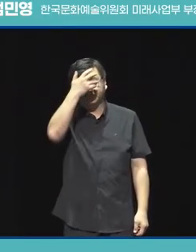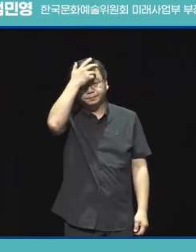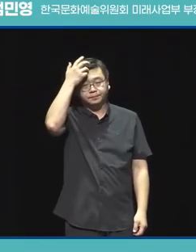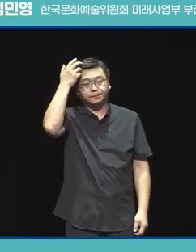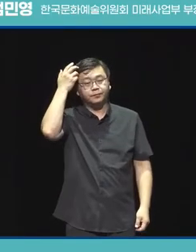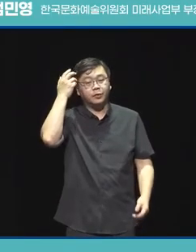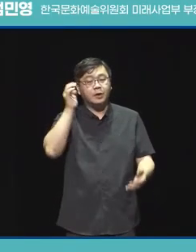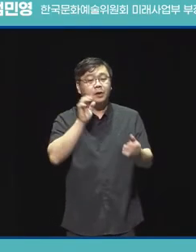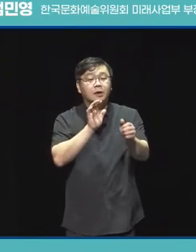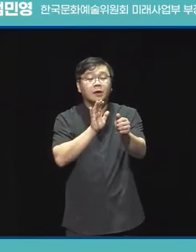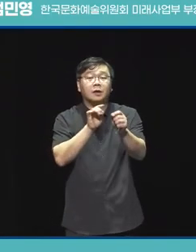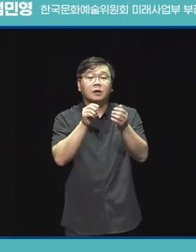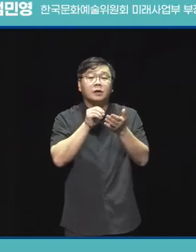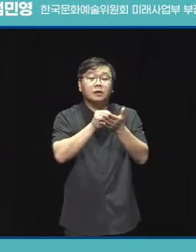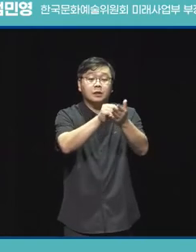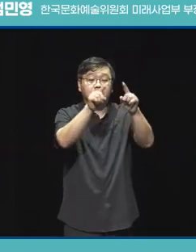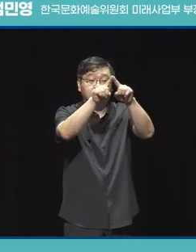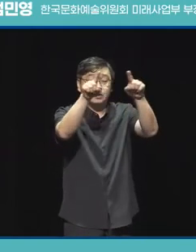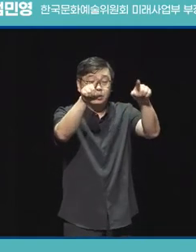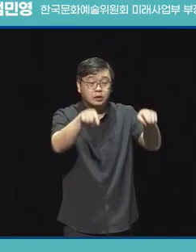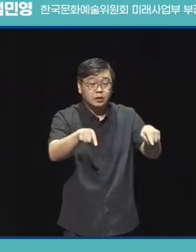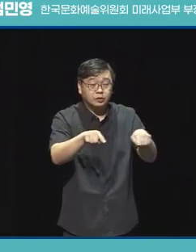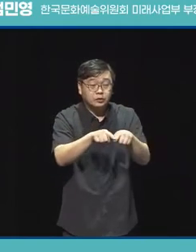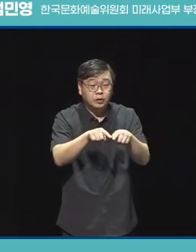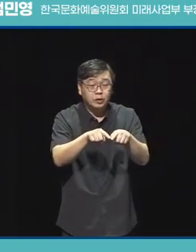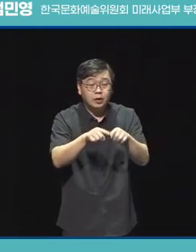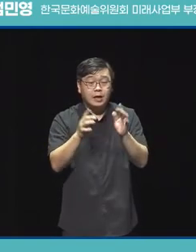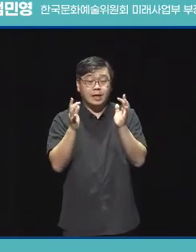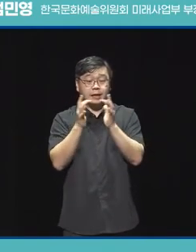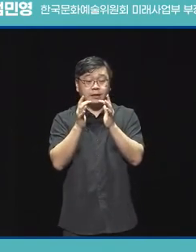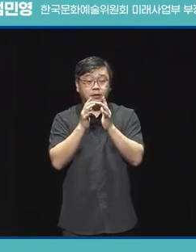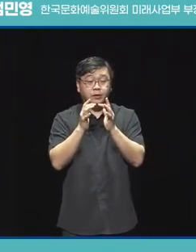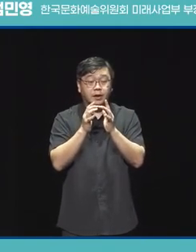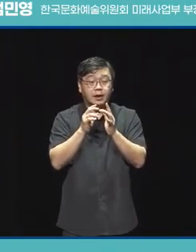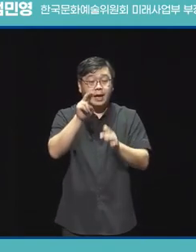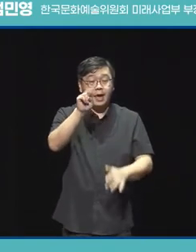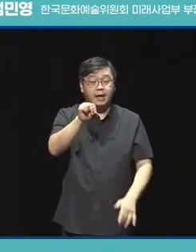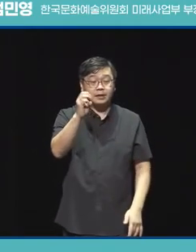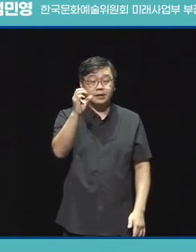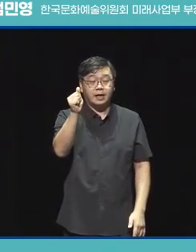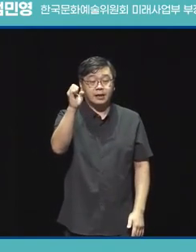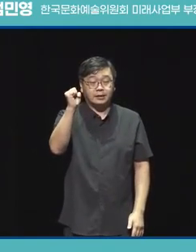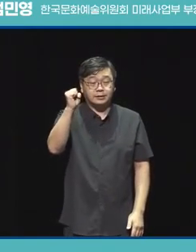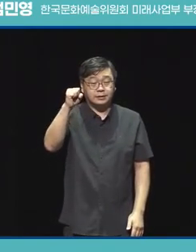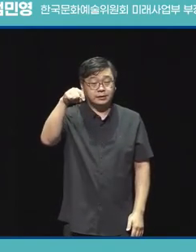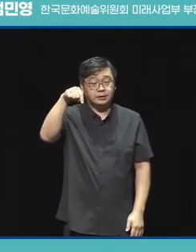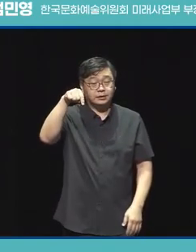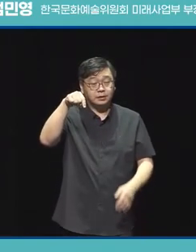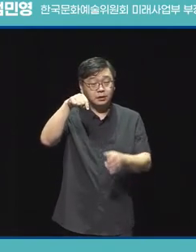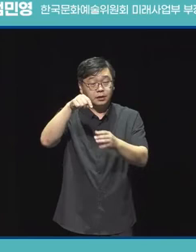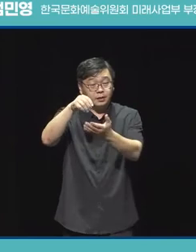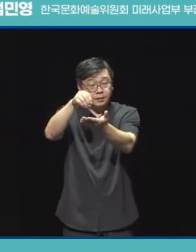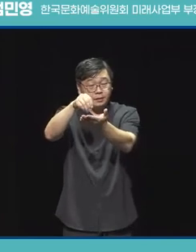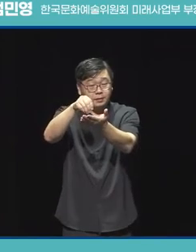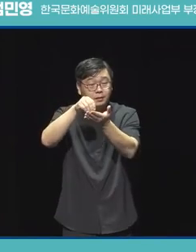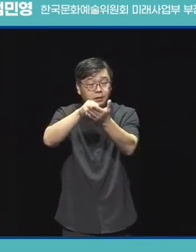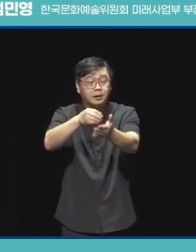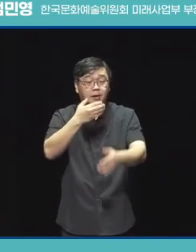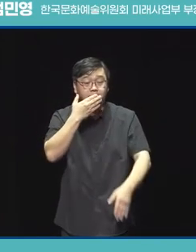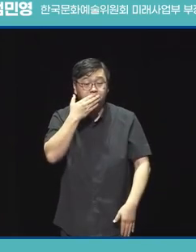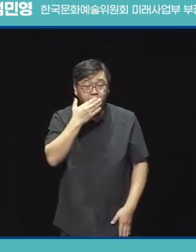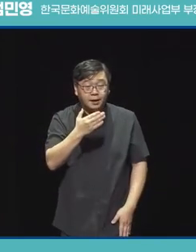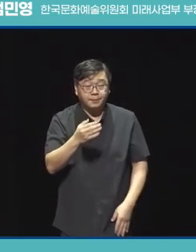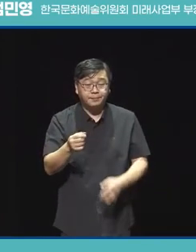지원서는 저희 문외진흥기금 공동사업대로 엠카스 접수를 하는데요 앞서 계속 강조드린 대로 창작의